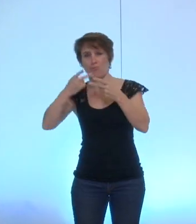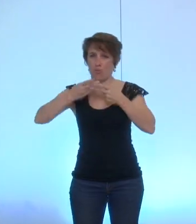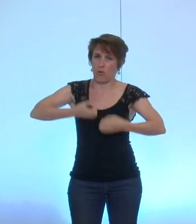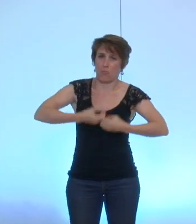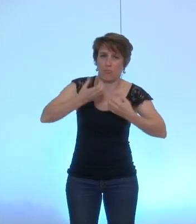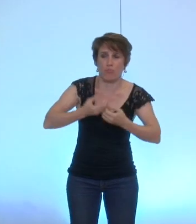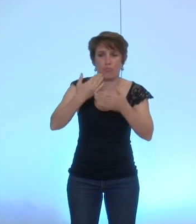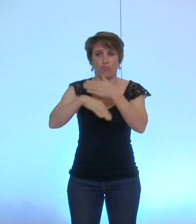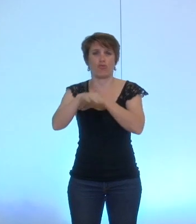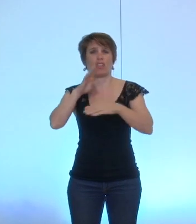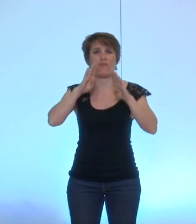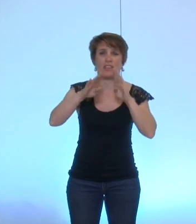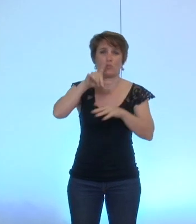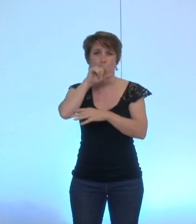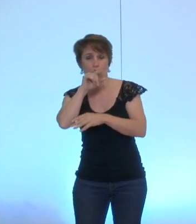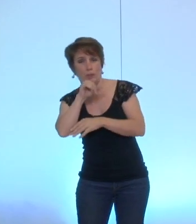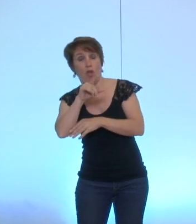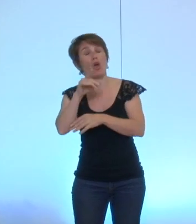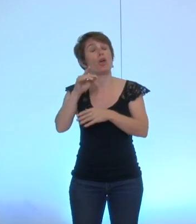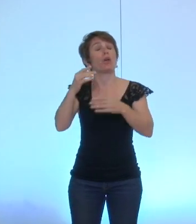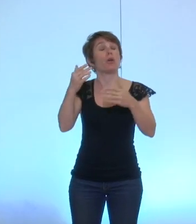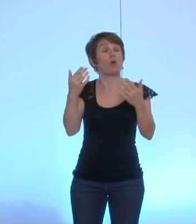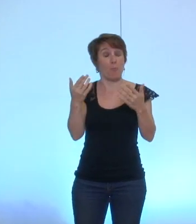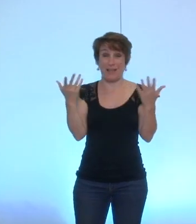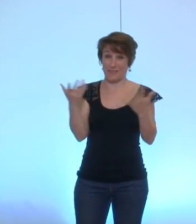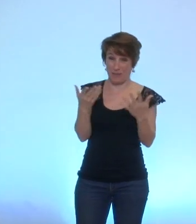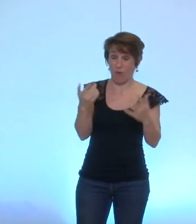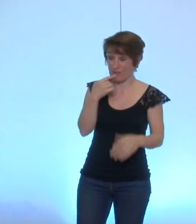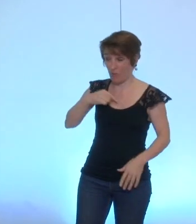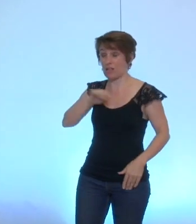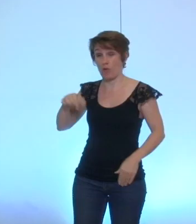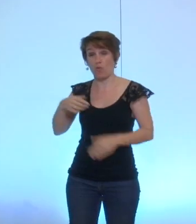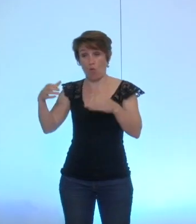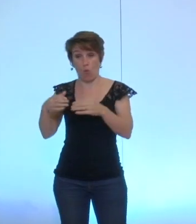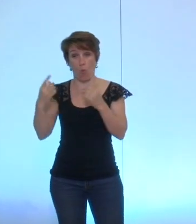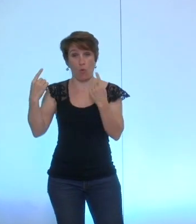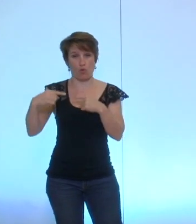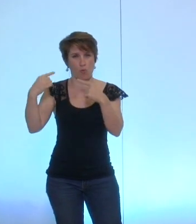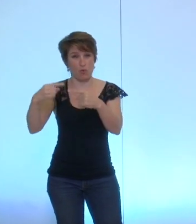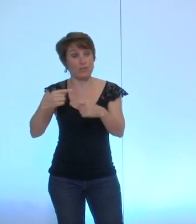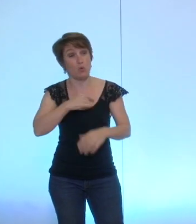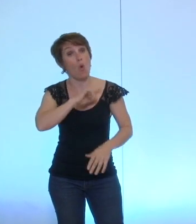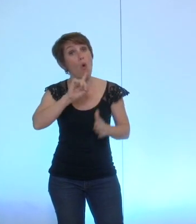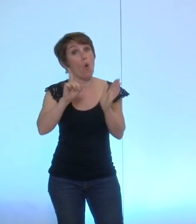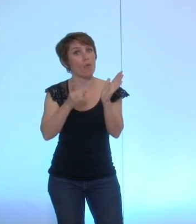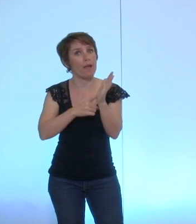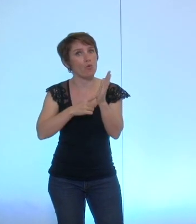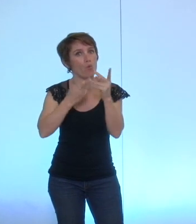consisterait à ce que les groupes d'opposition aient le droit d'adresser, tenez-vous bien,